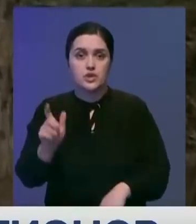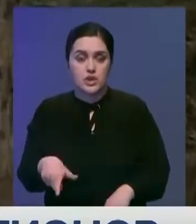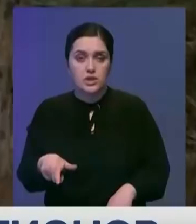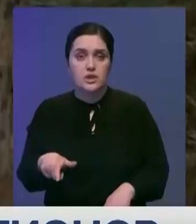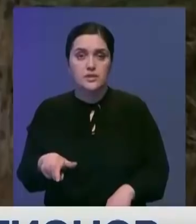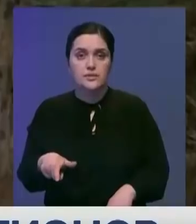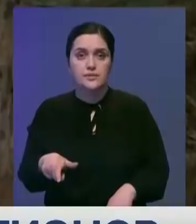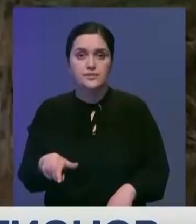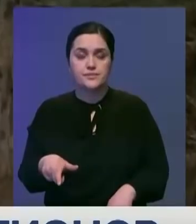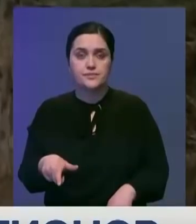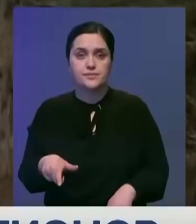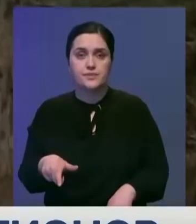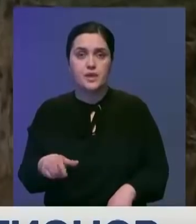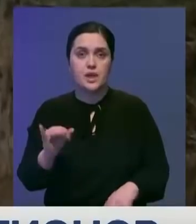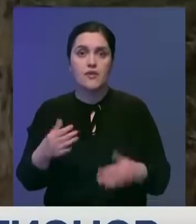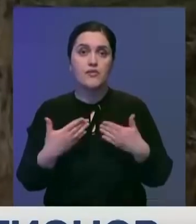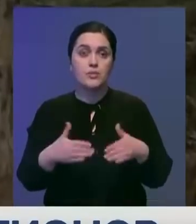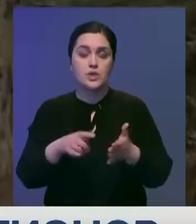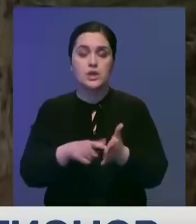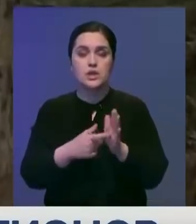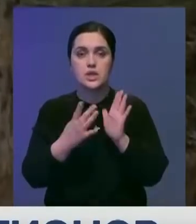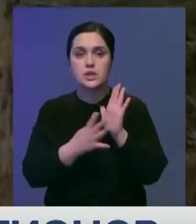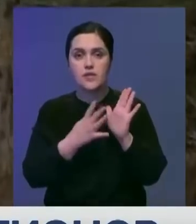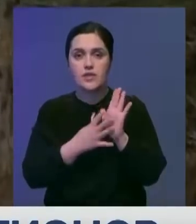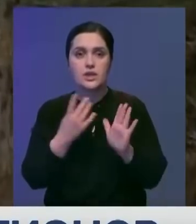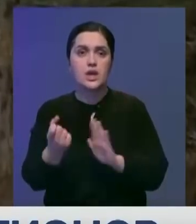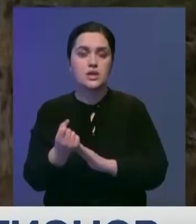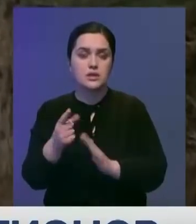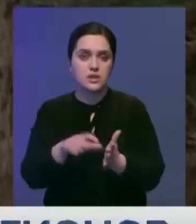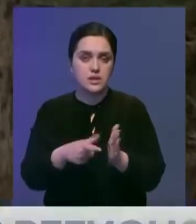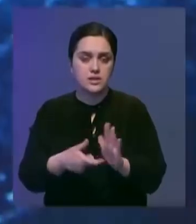с заполняемостью, и выпускные классы, 9 и 11 классы.